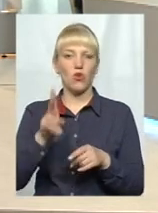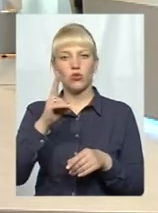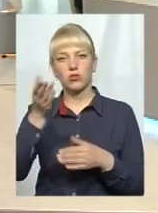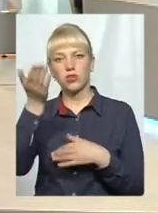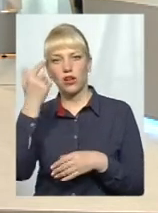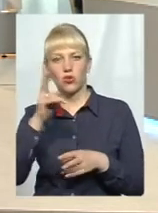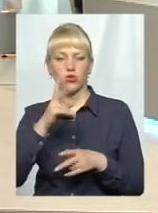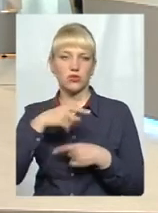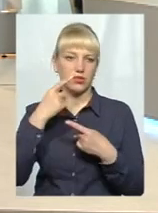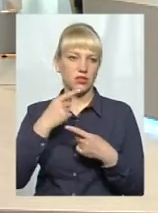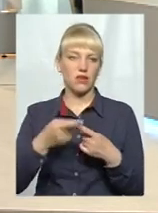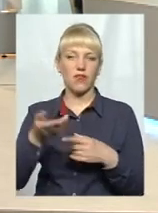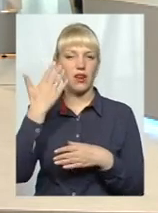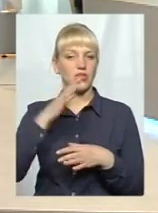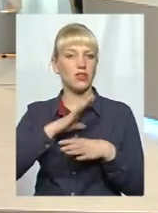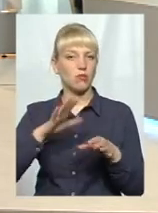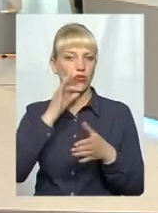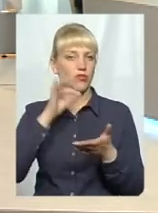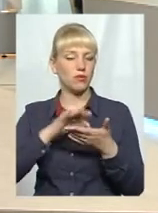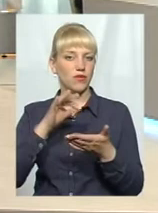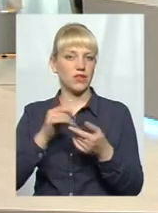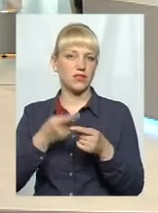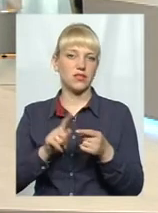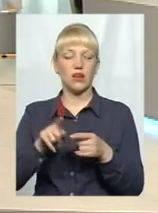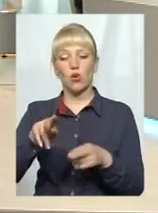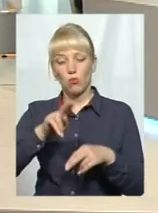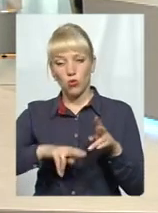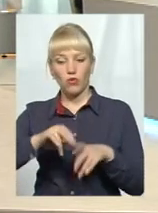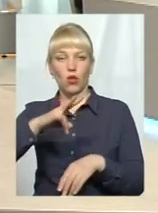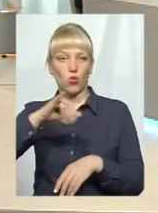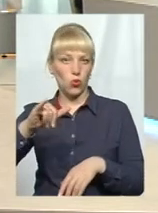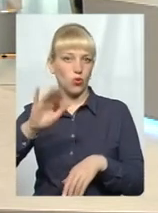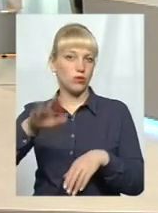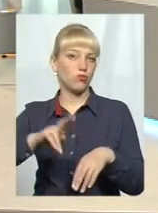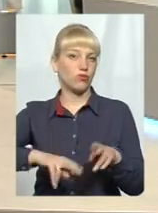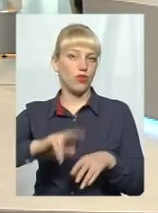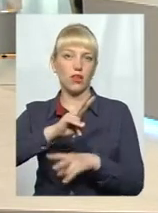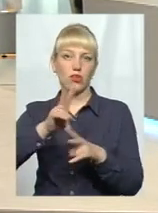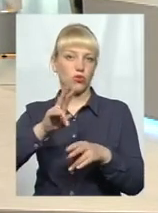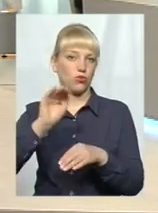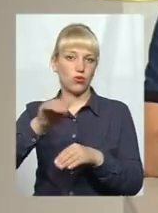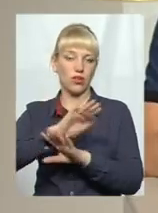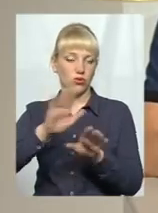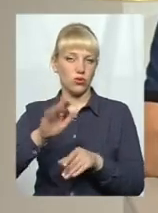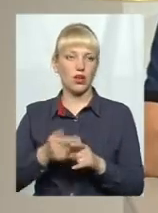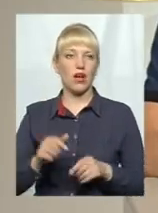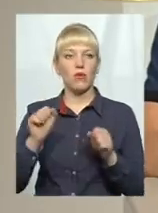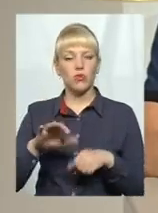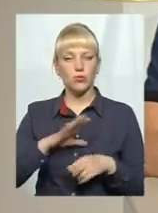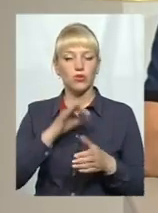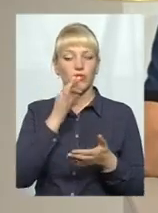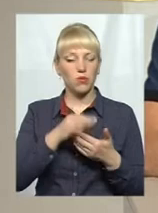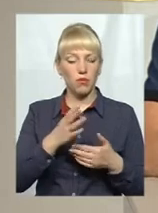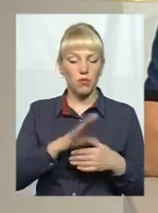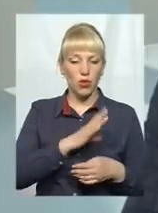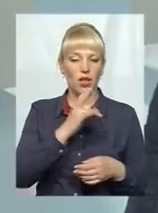Просто тоді не було ніякої відповідальності за все, вони це і збудували, то і будували, і ніхто нічого не каже. Та там, мабуть, відповідальність була, просто ніхто... Ну, ні